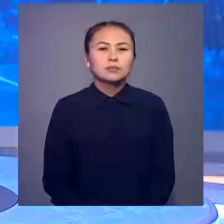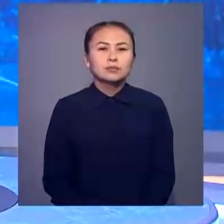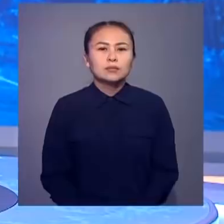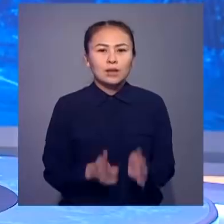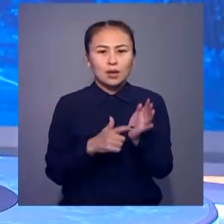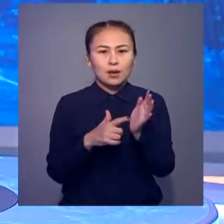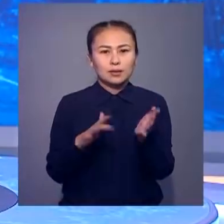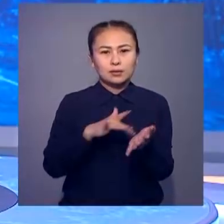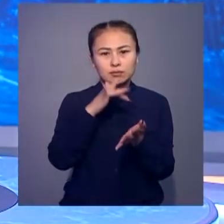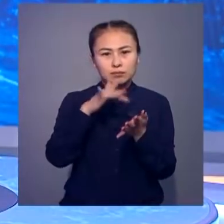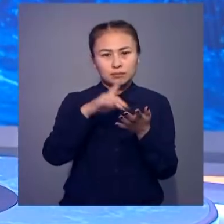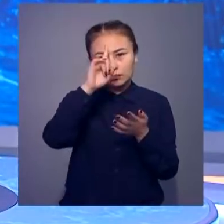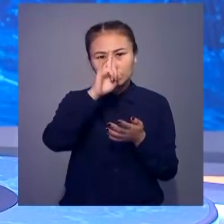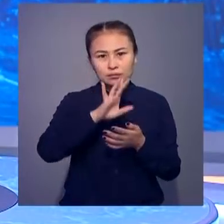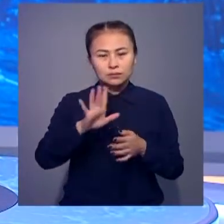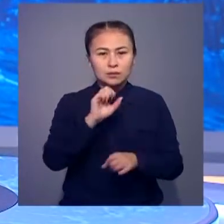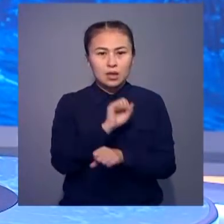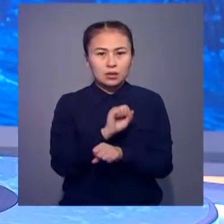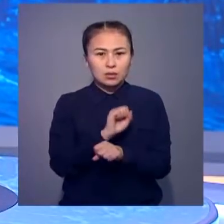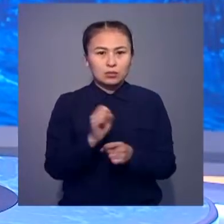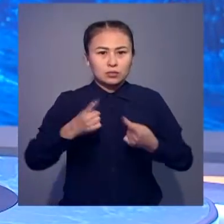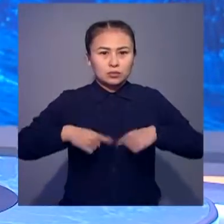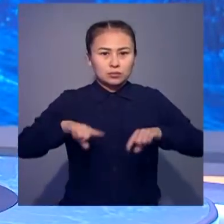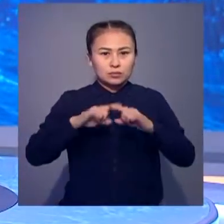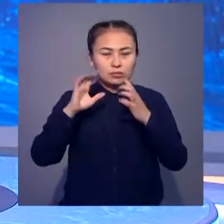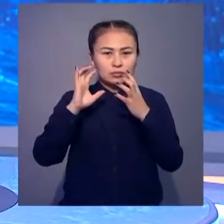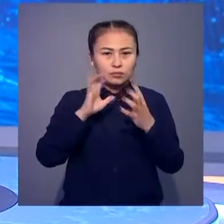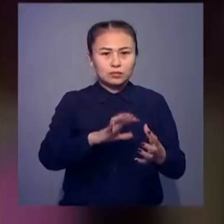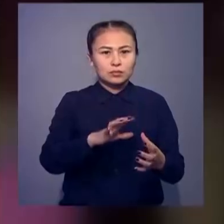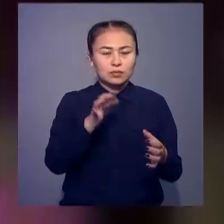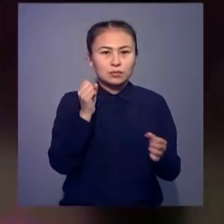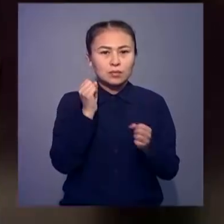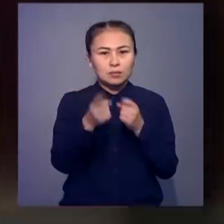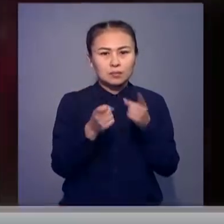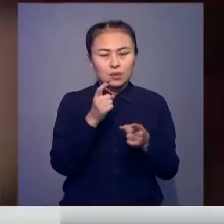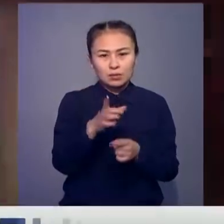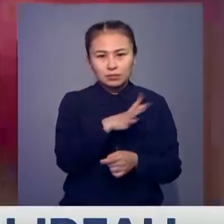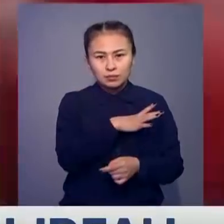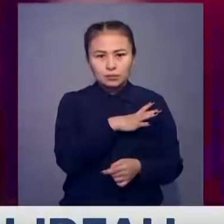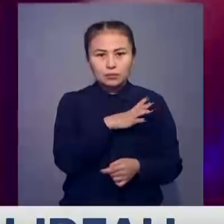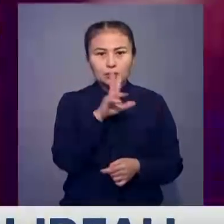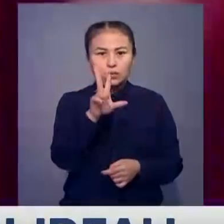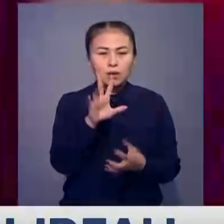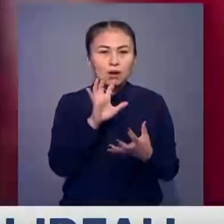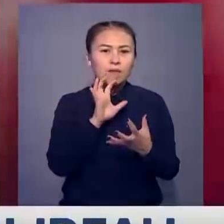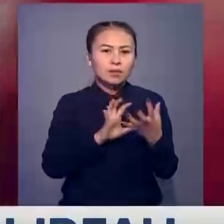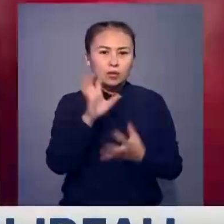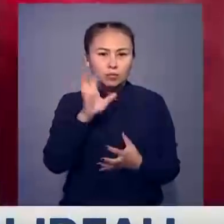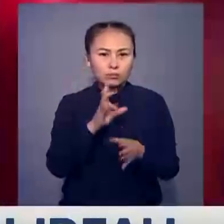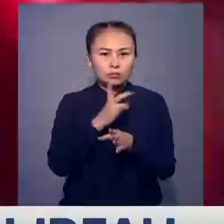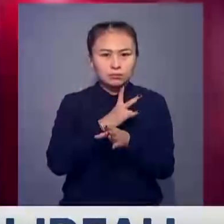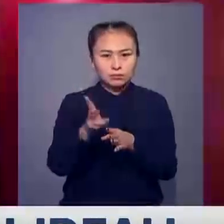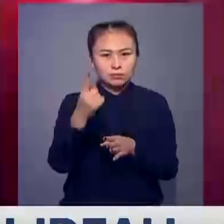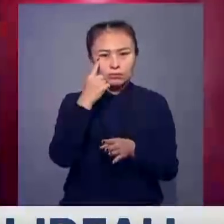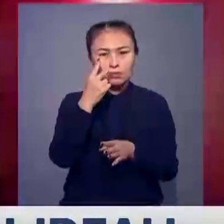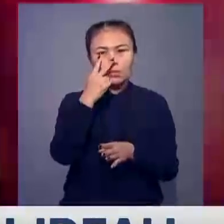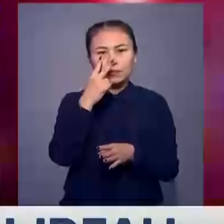Қарағанды ғыласында белгісіз бір еу, аялдамада қоғамдық көрікке оқ жаудырды. Жылушыларға толы үш автобус қас көнемінің көзіне